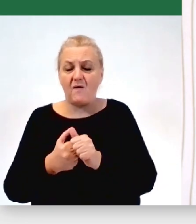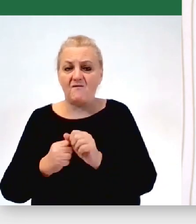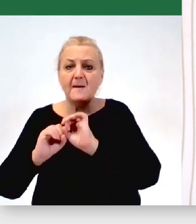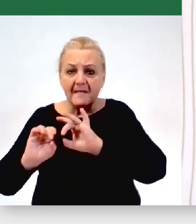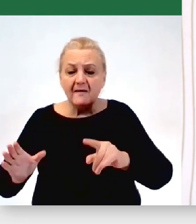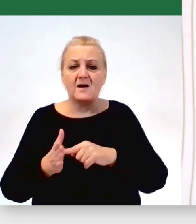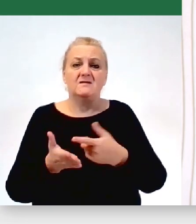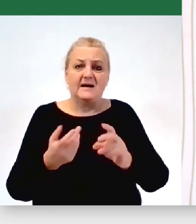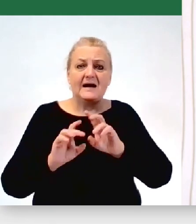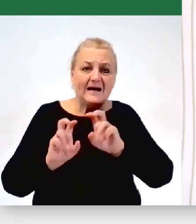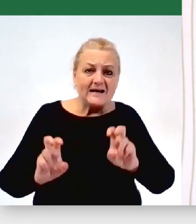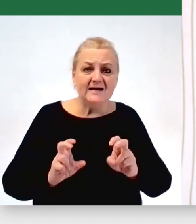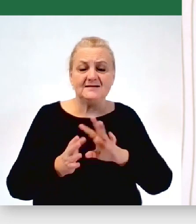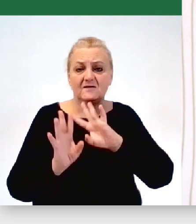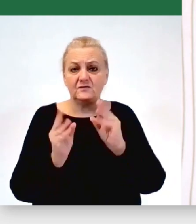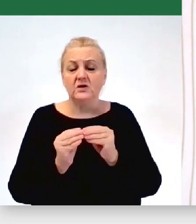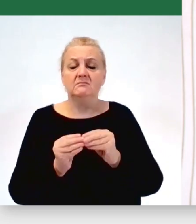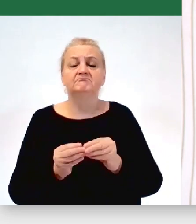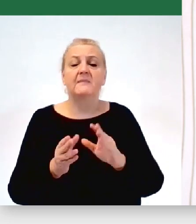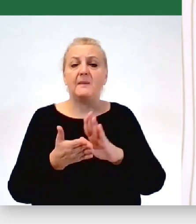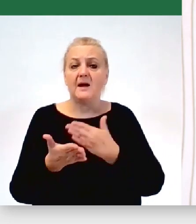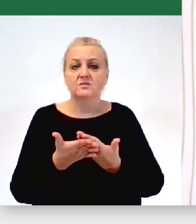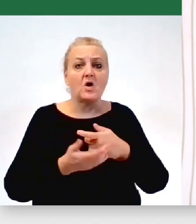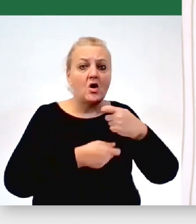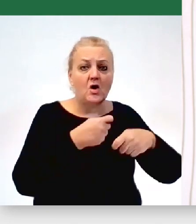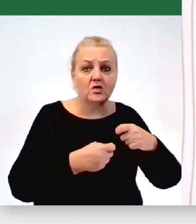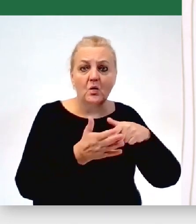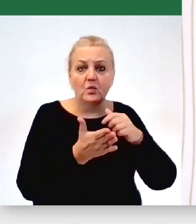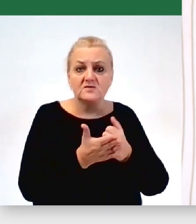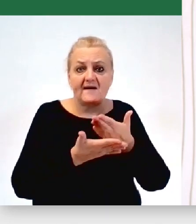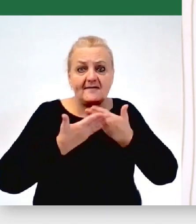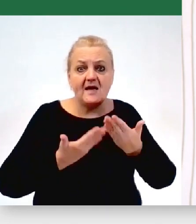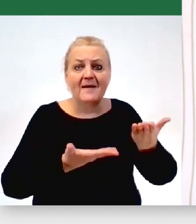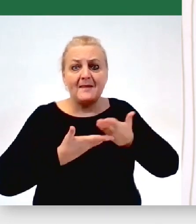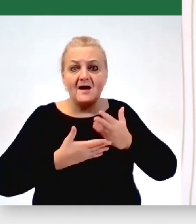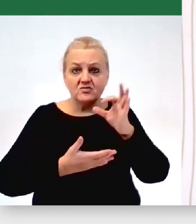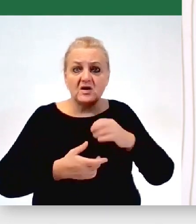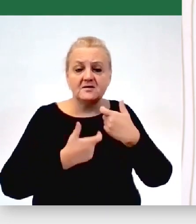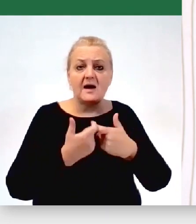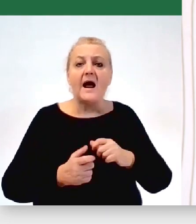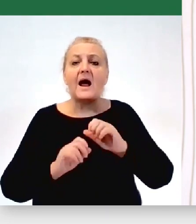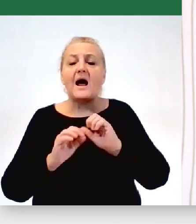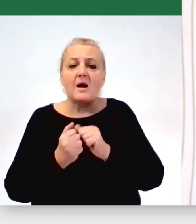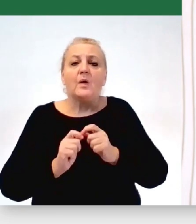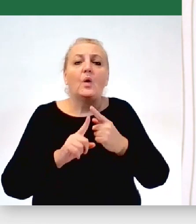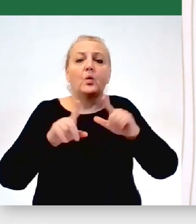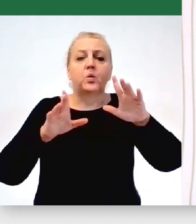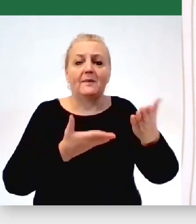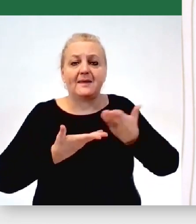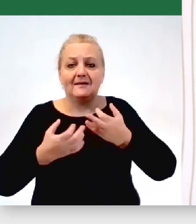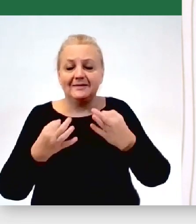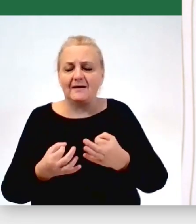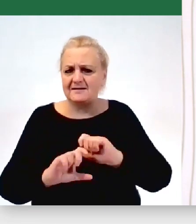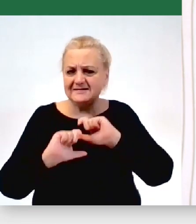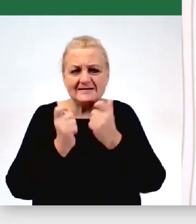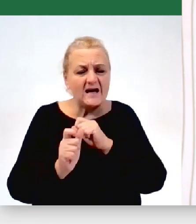i pokryzysowy, że z jednej strony nie ma żadnych rozwiązań ustawowych, które nam pozwalają, albo one są takie ad hoc na dzisiaj, bo my ciągle żyjemy w prawie